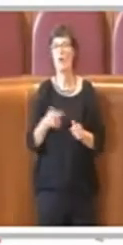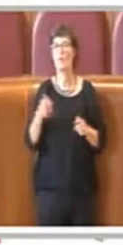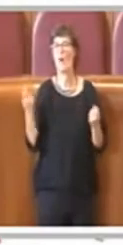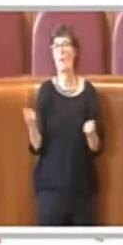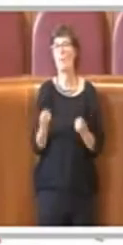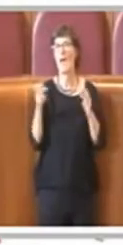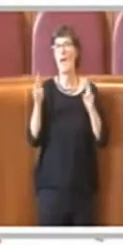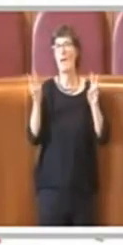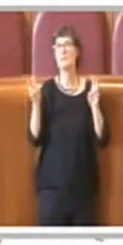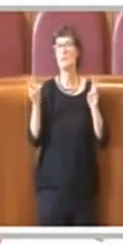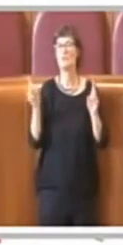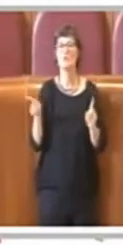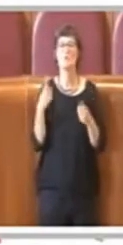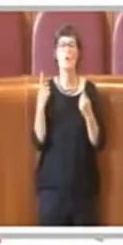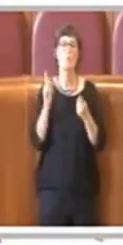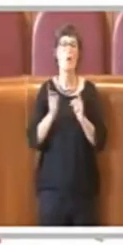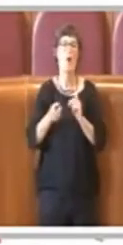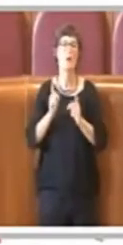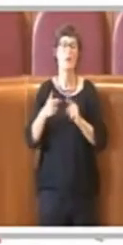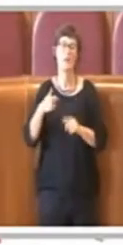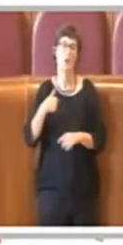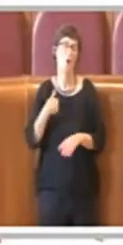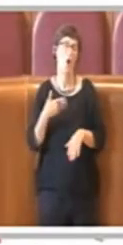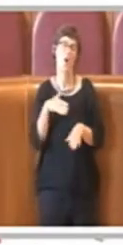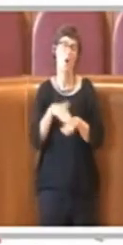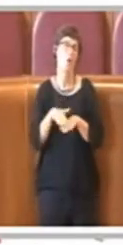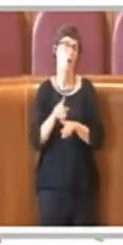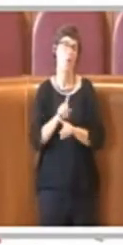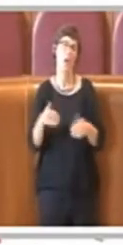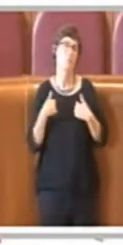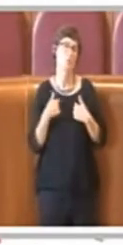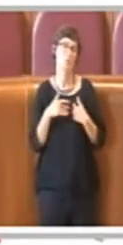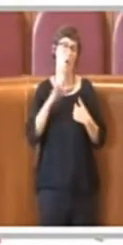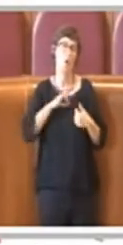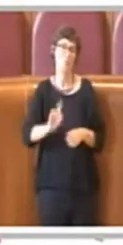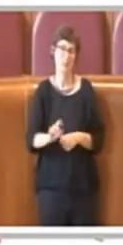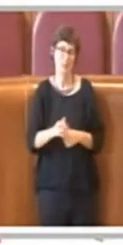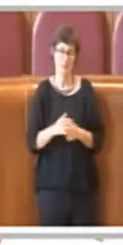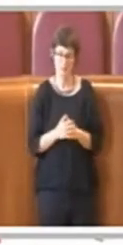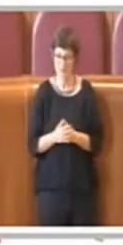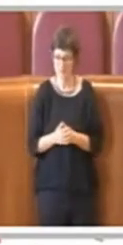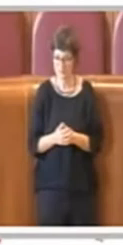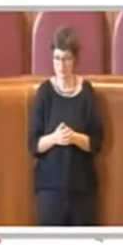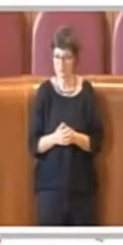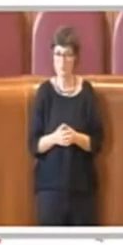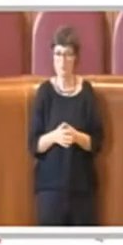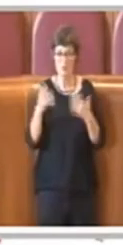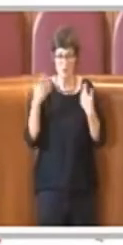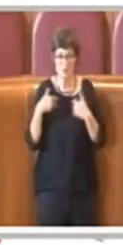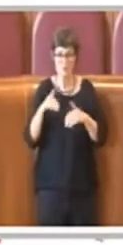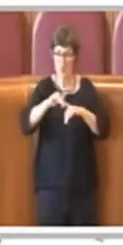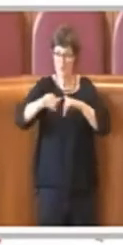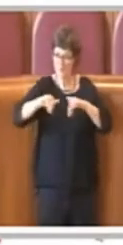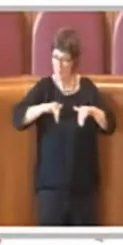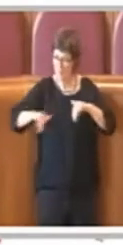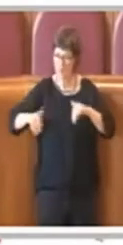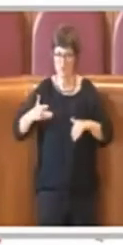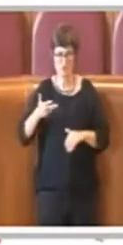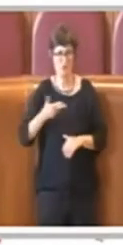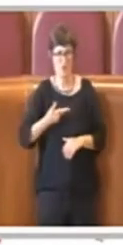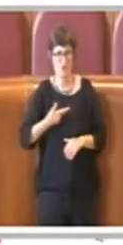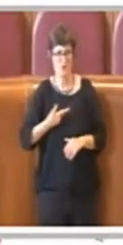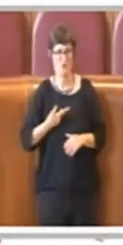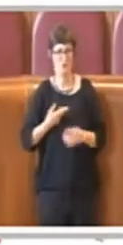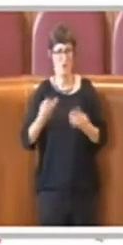abituerò mai. La realtà a cui ci rivolgiamo, già separate dalle tante diversità e ostacolate dalle troppe barriere,